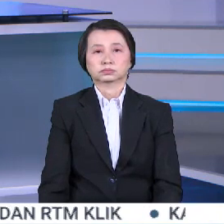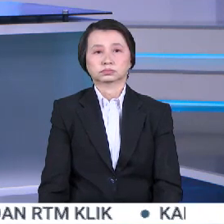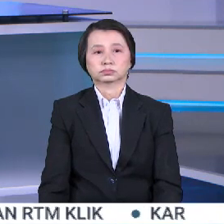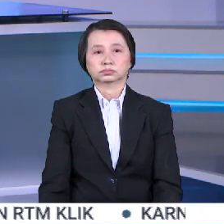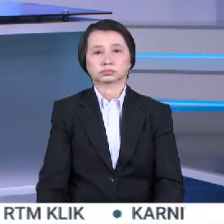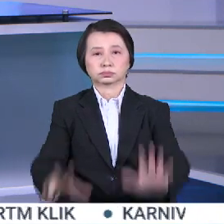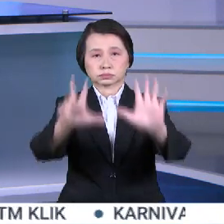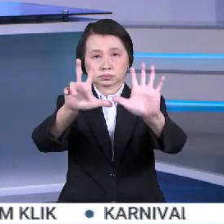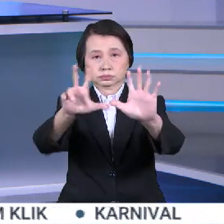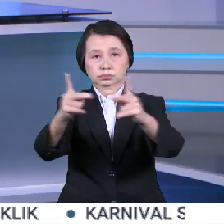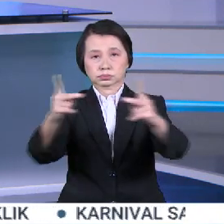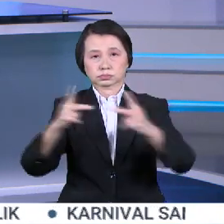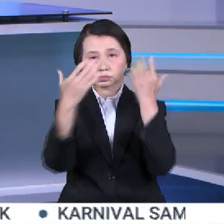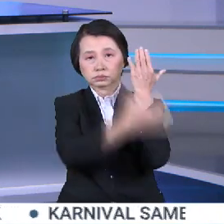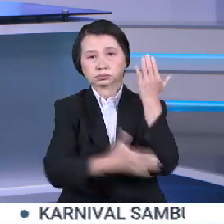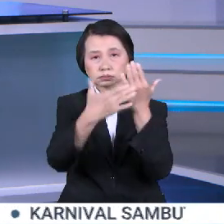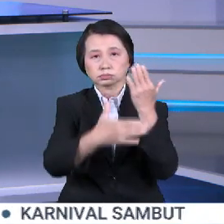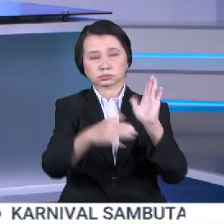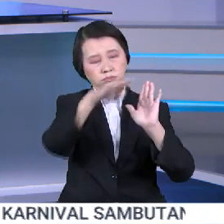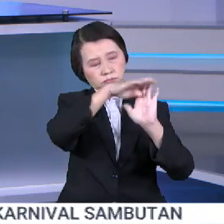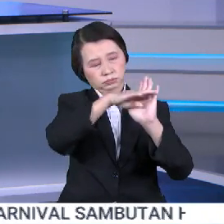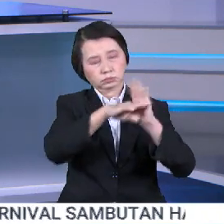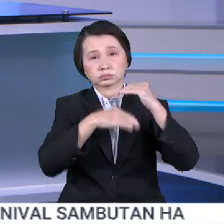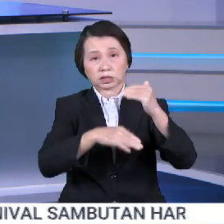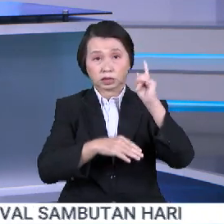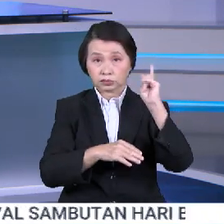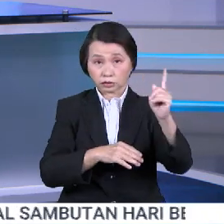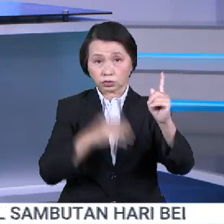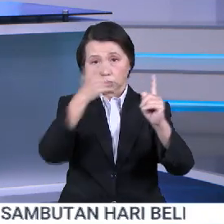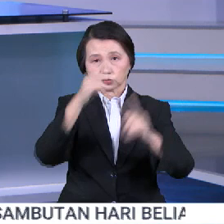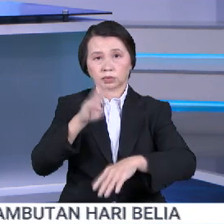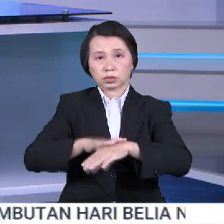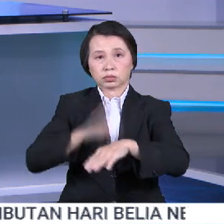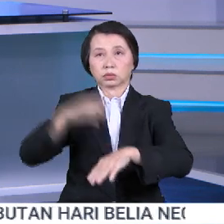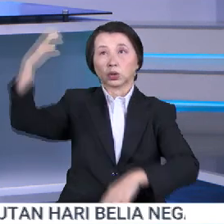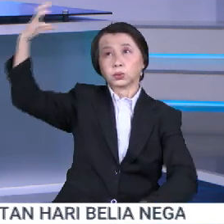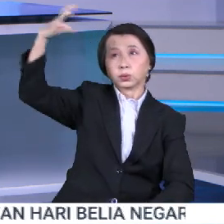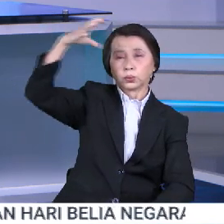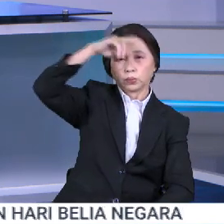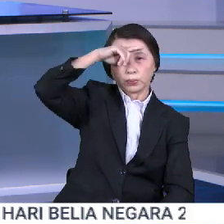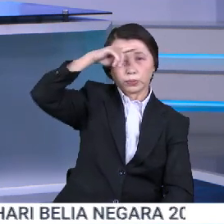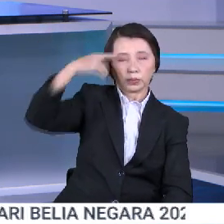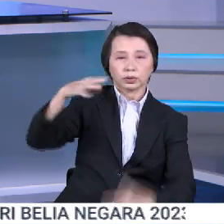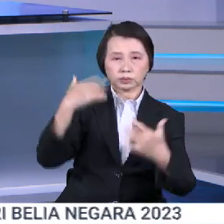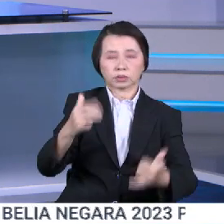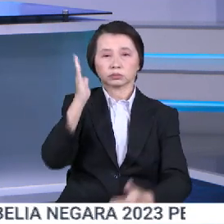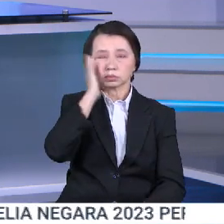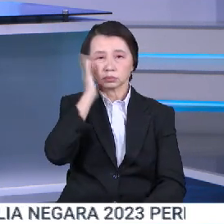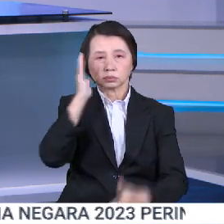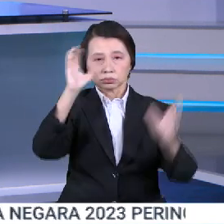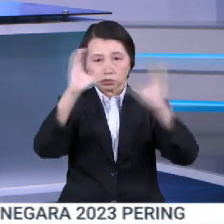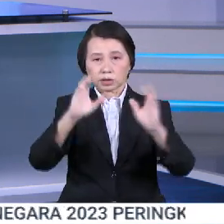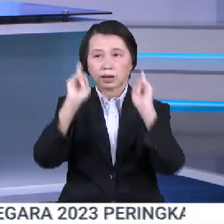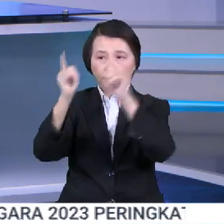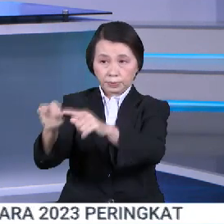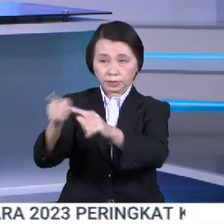8 kawasan di Semenanjung disenarai dalam kategori tahap 1, susulan amaran cuaca panas. Dan untuk perkembangan cuaca semasa, kita langsung